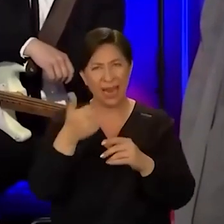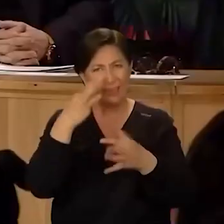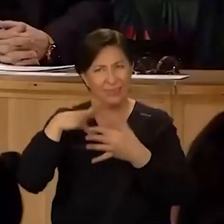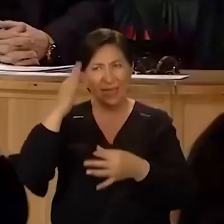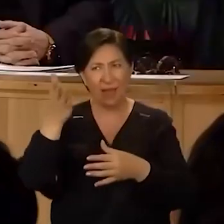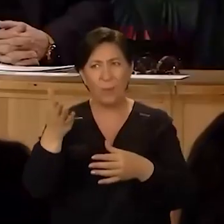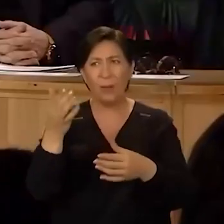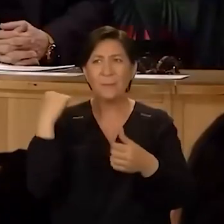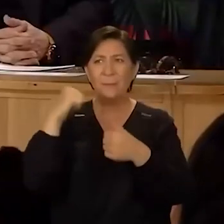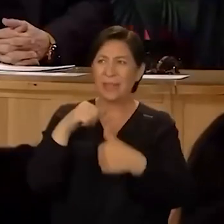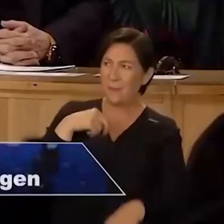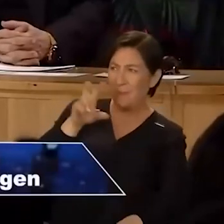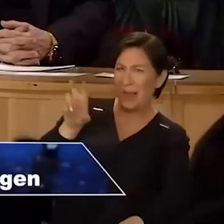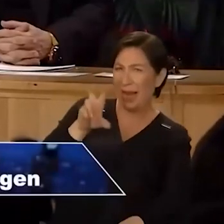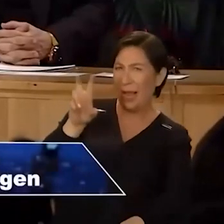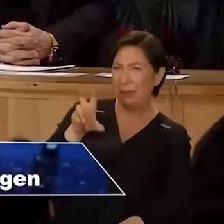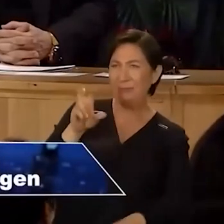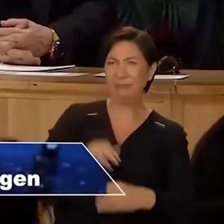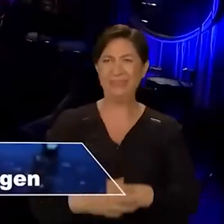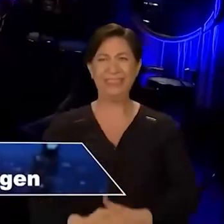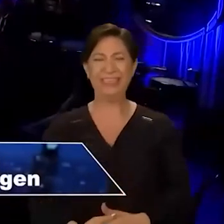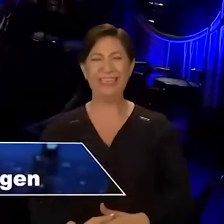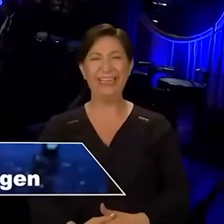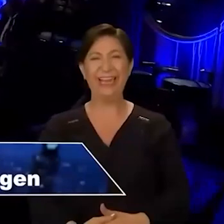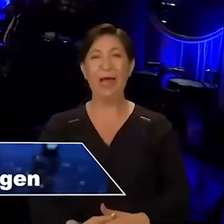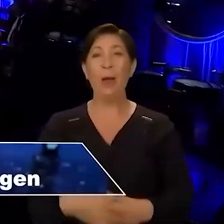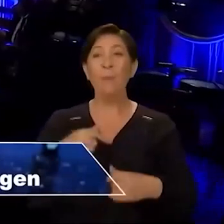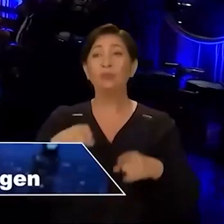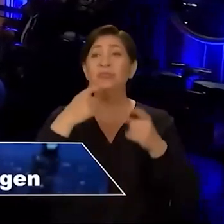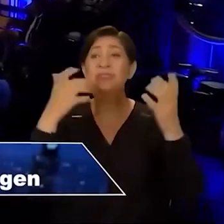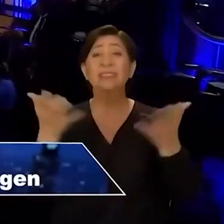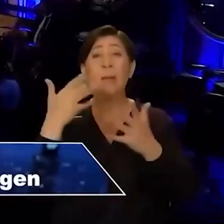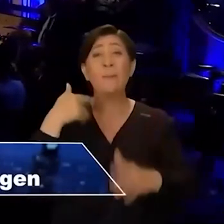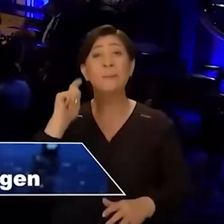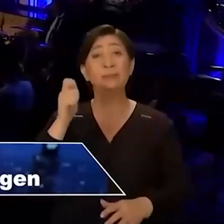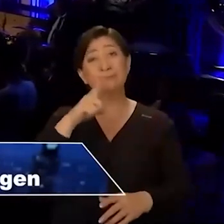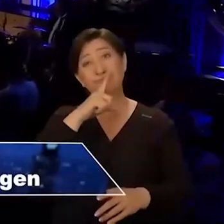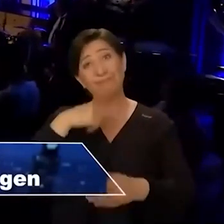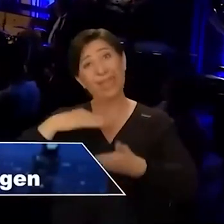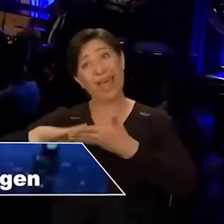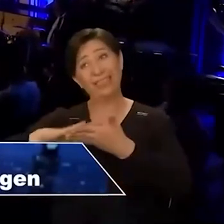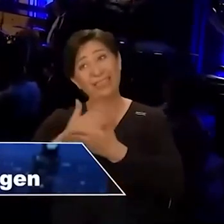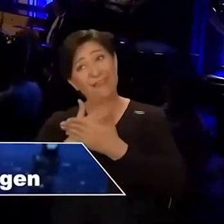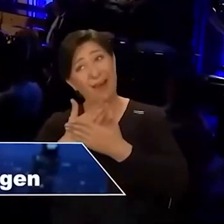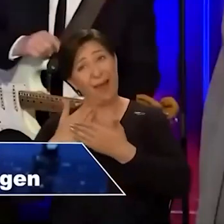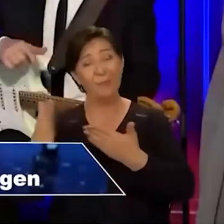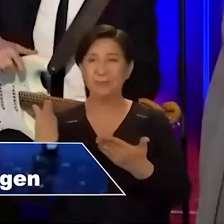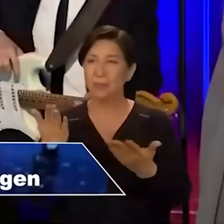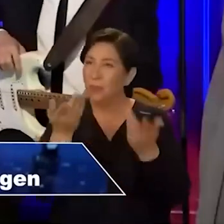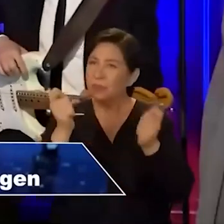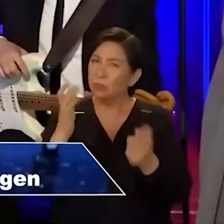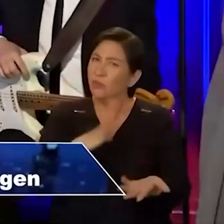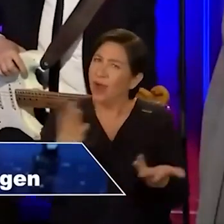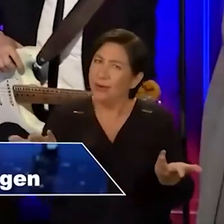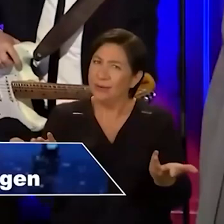mı hakikaten? Yani bir daha bakayım onlara yani. Ben bunca yıldır onlarla mecbur olduğum için arkadaşlık ediyorum. Neden mecbur olduğun için?